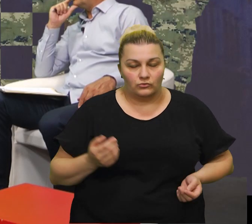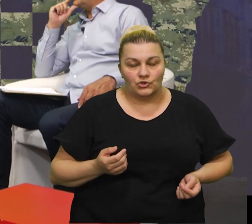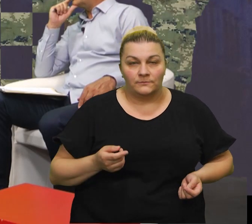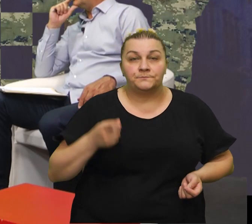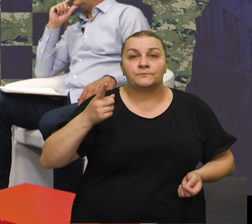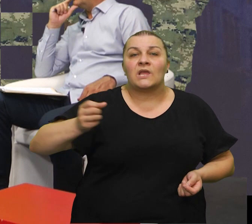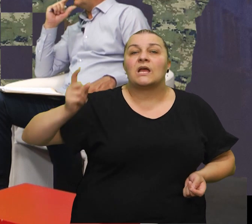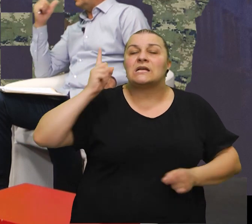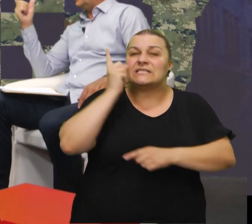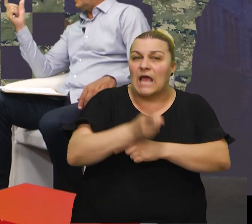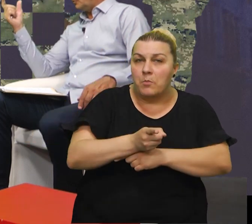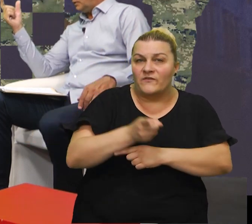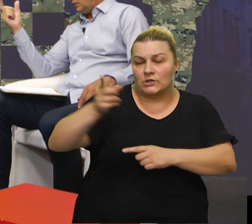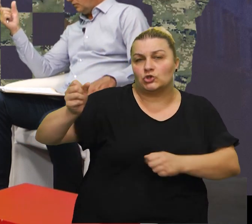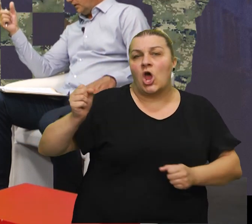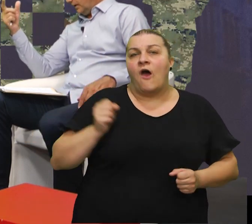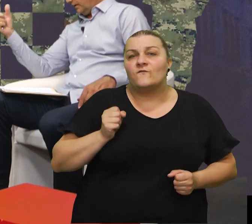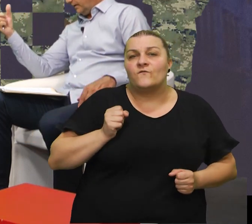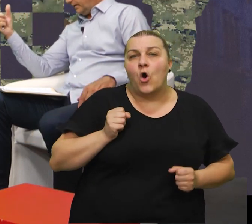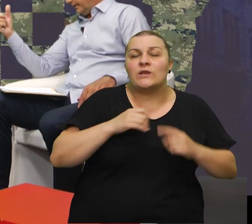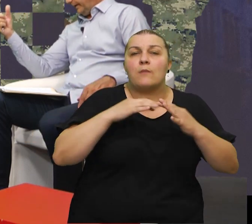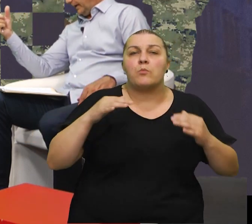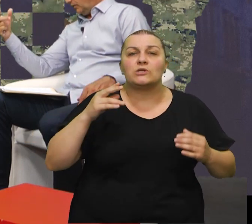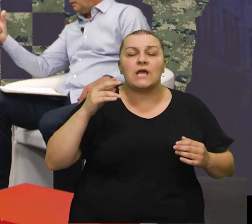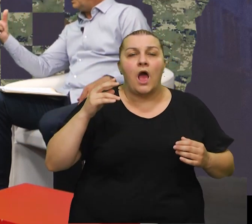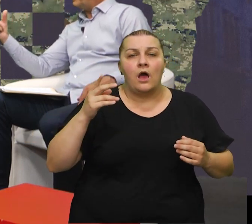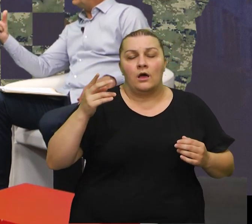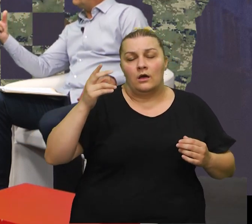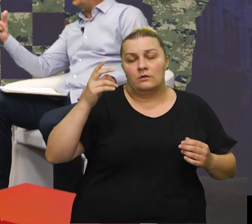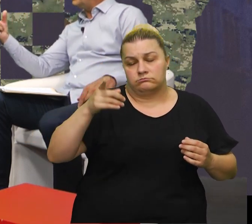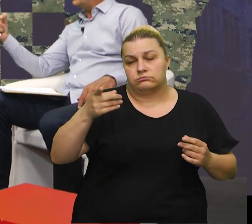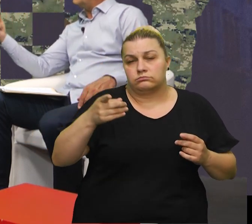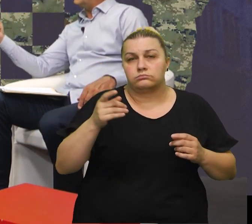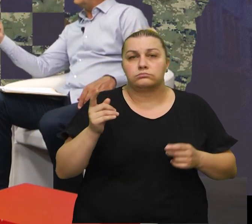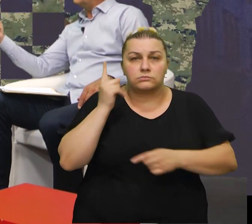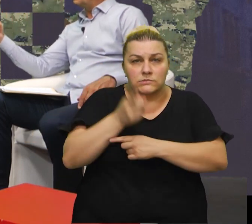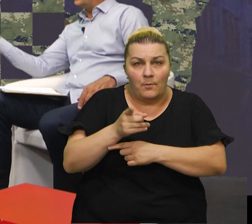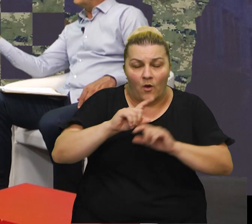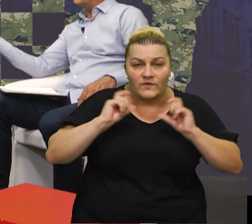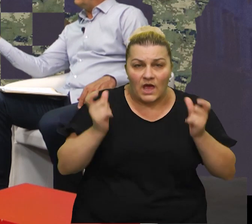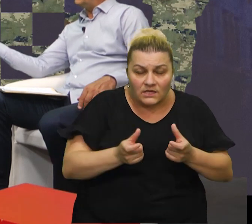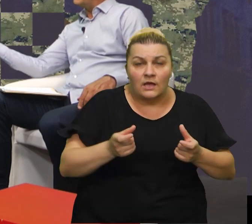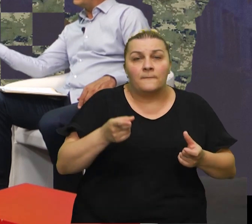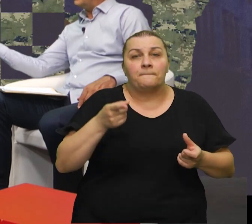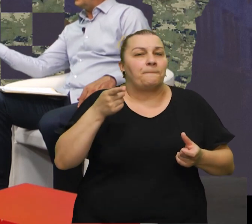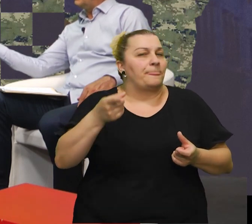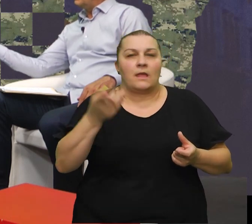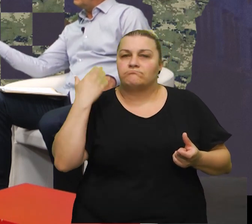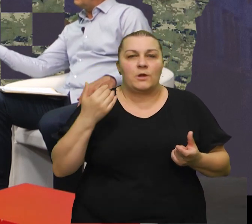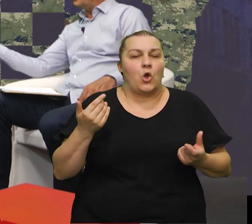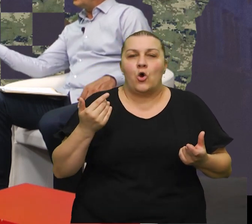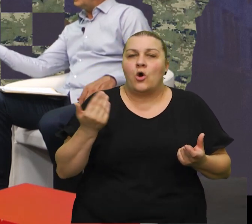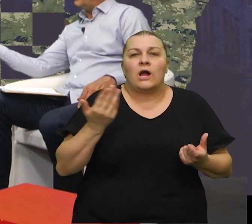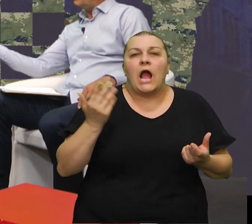-pomorske oblasti, jedno izvrštno tijelo, ali ona je bila prepuna vojnika kao da je druga nepreteska snaga